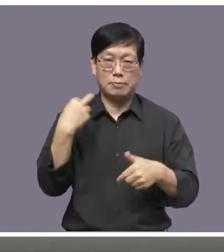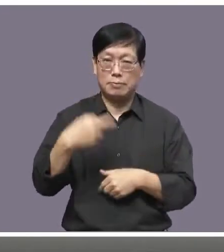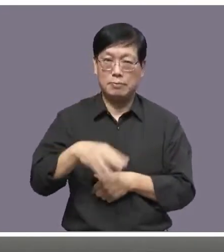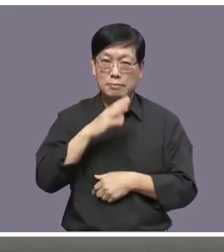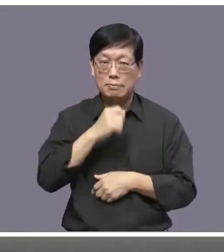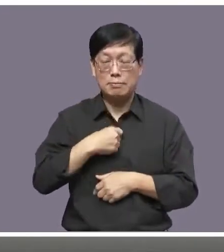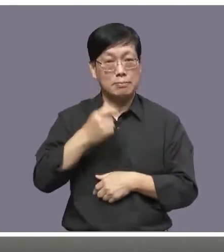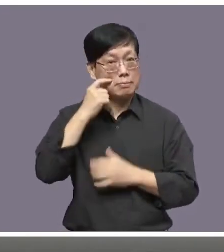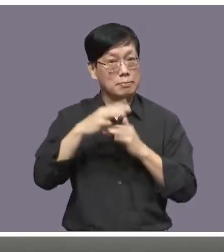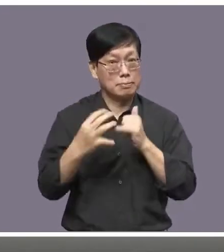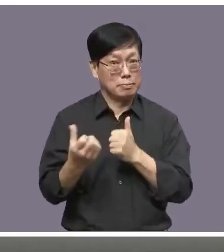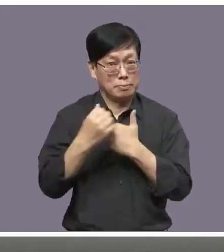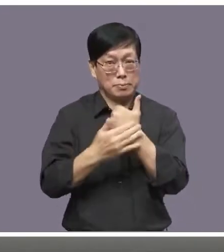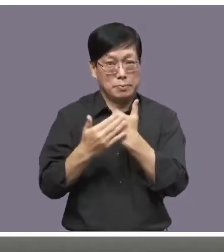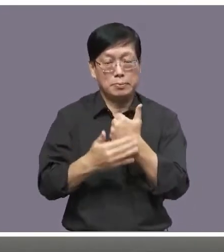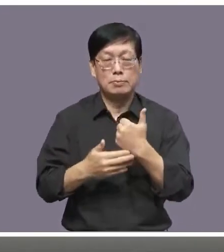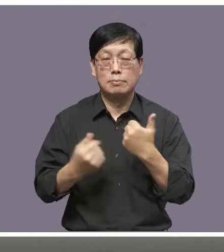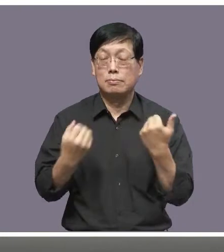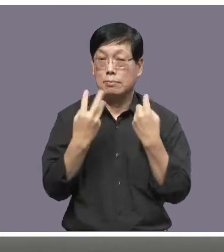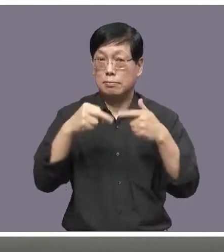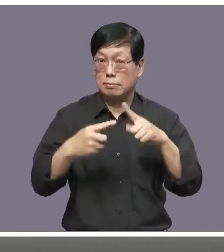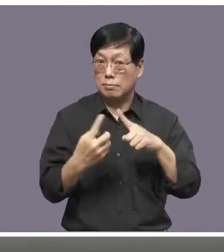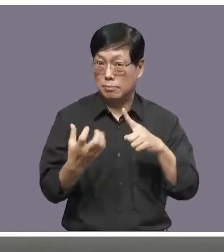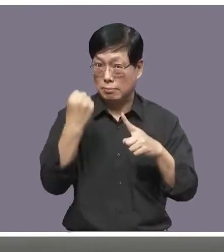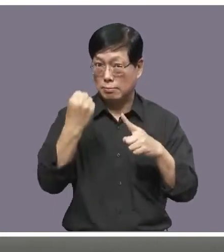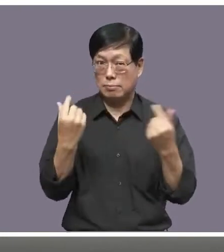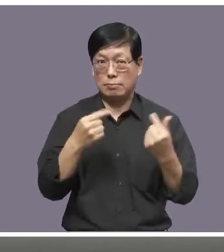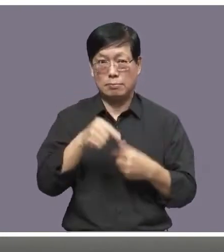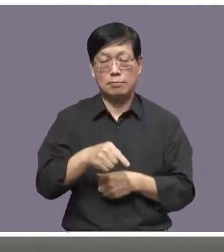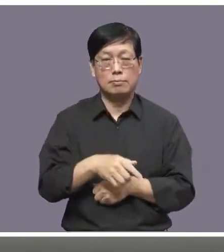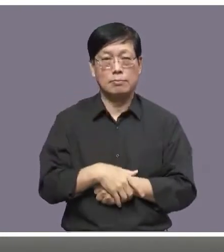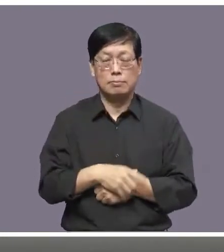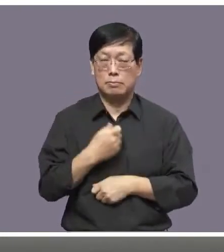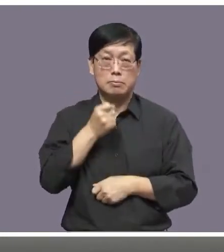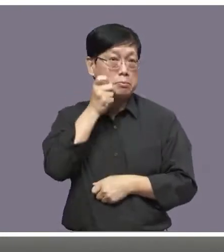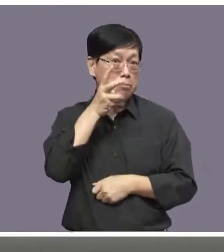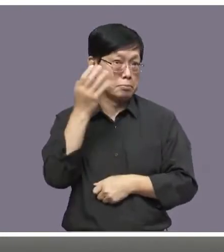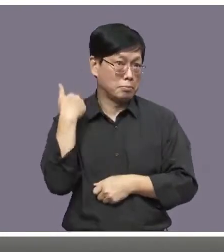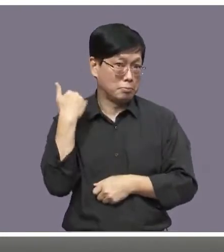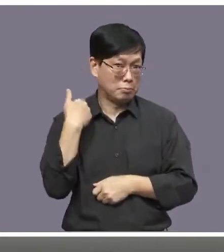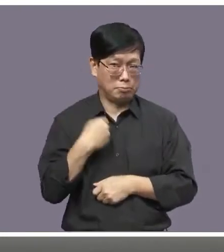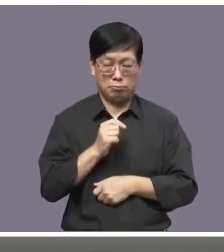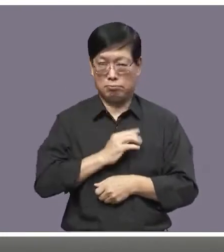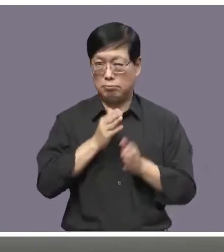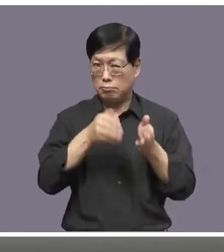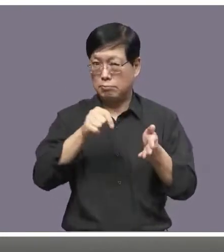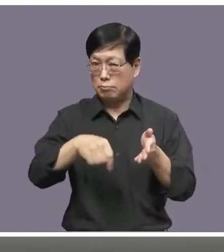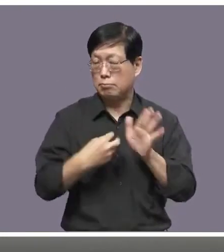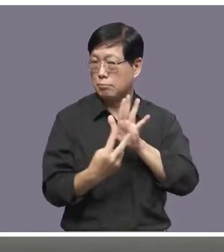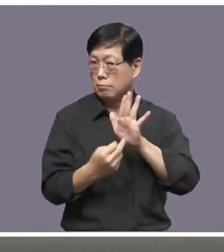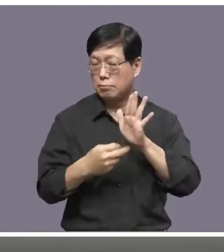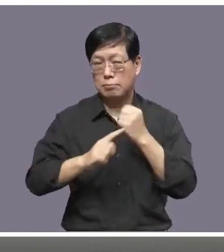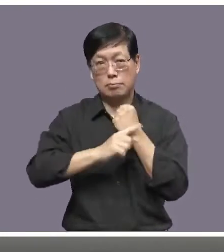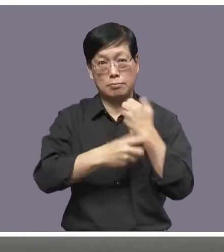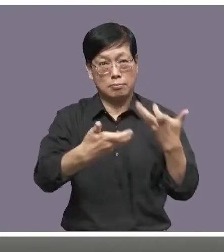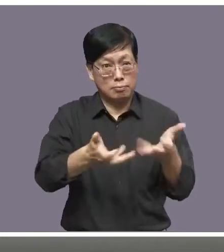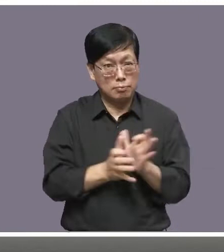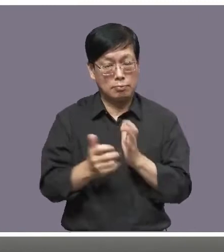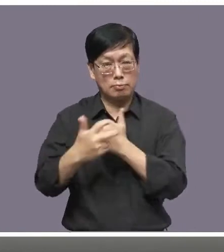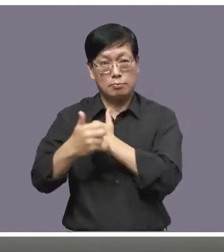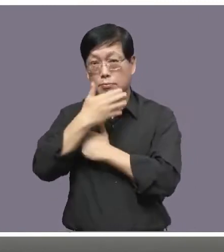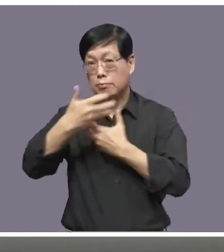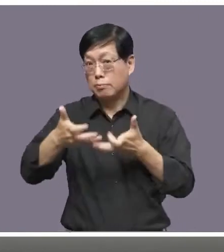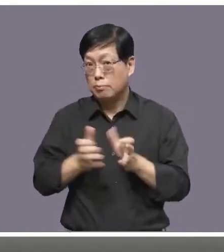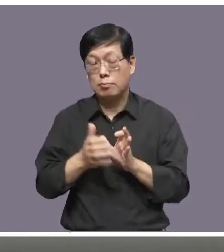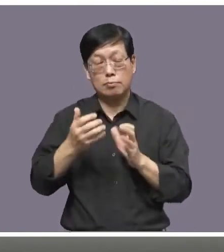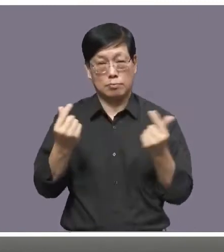谓的难民权力的保障的话在数位人权应该在几个月前我们有特别强调了法务部跟卫福部针对有关